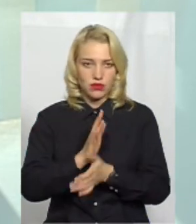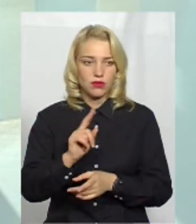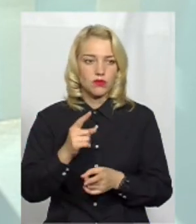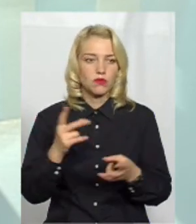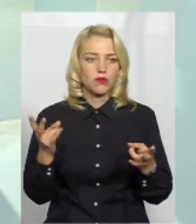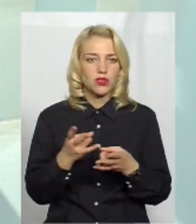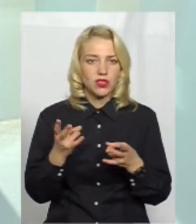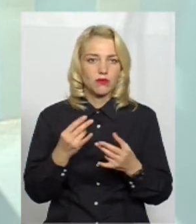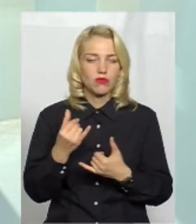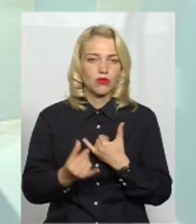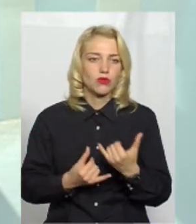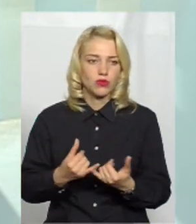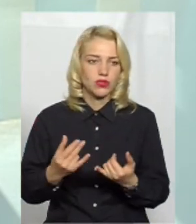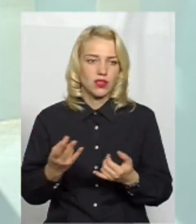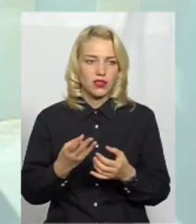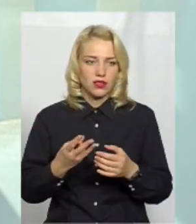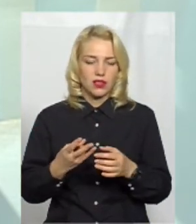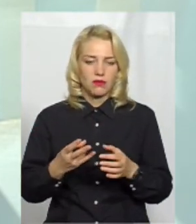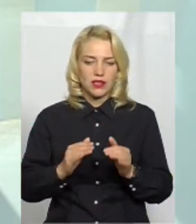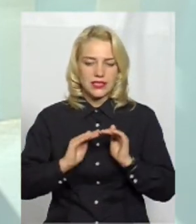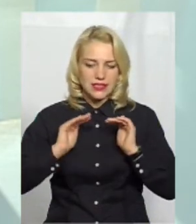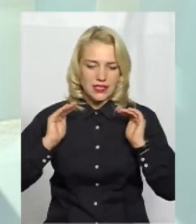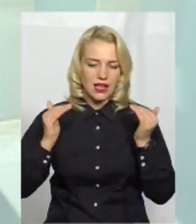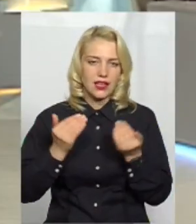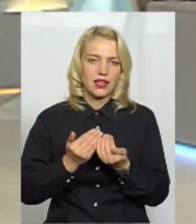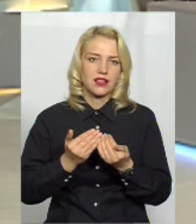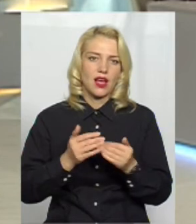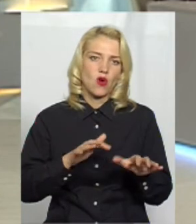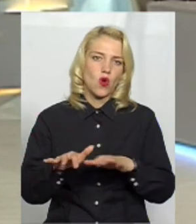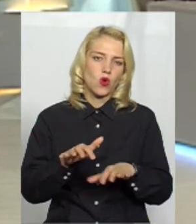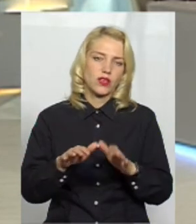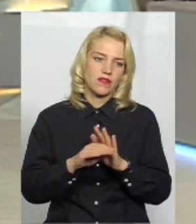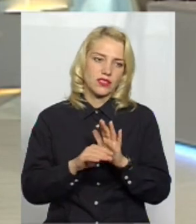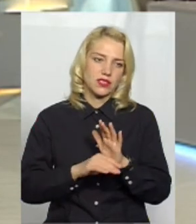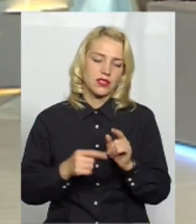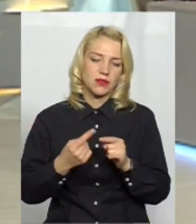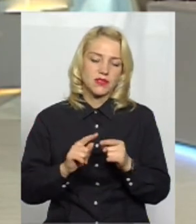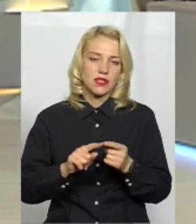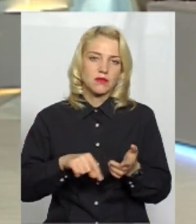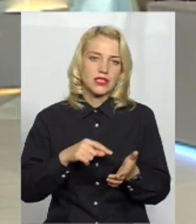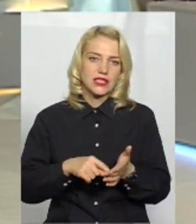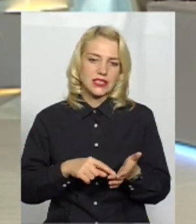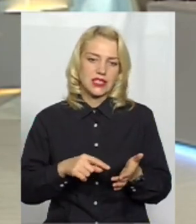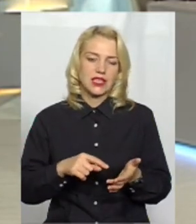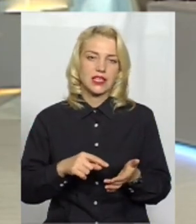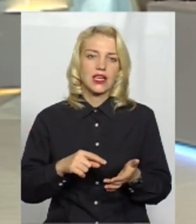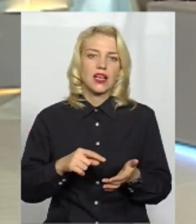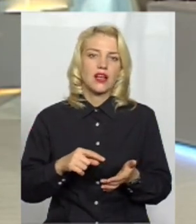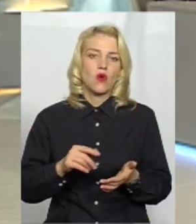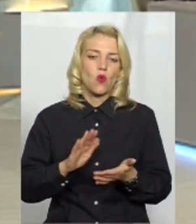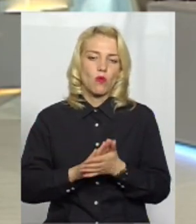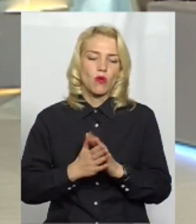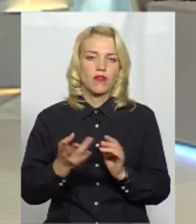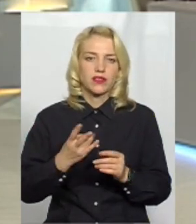потрібно з закритою кореневою системою. Тобто, в цих міських умовах, які вони є, потрібно брати більше дерева,